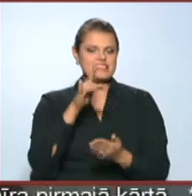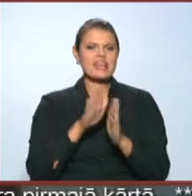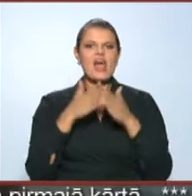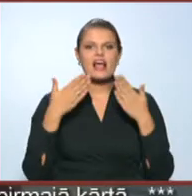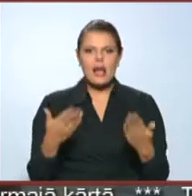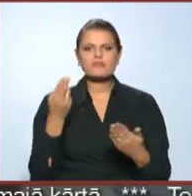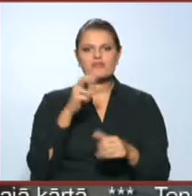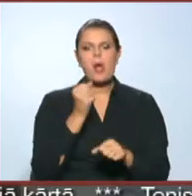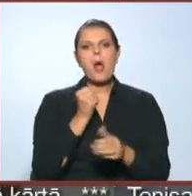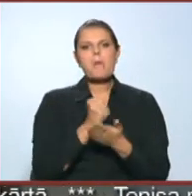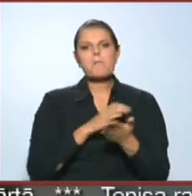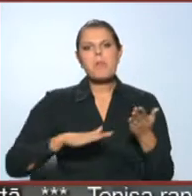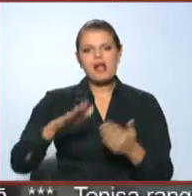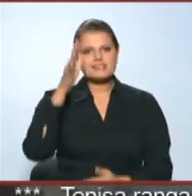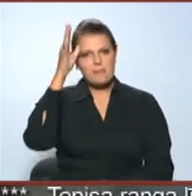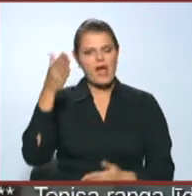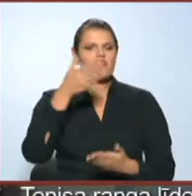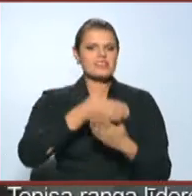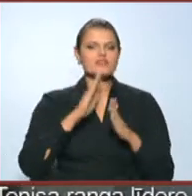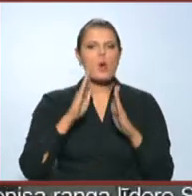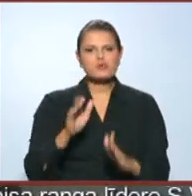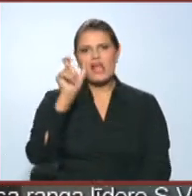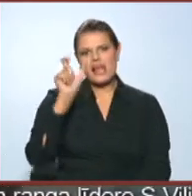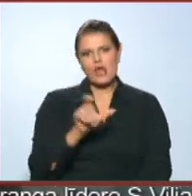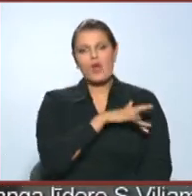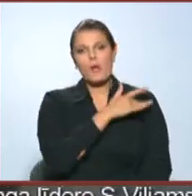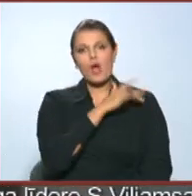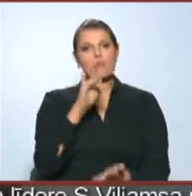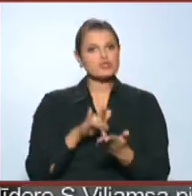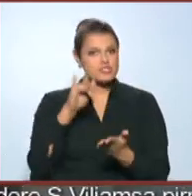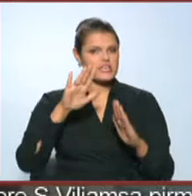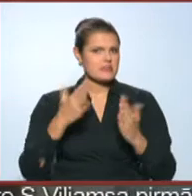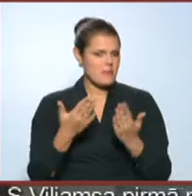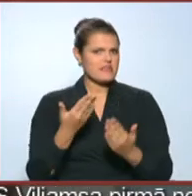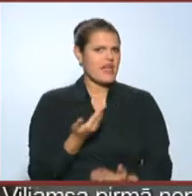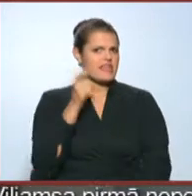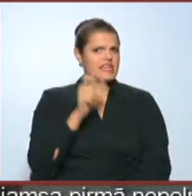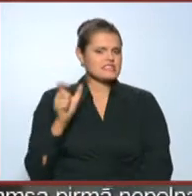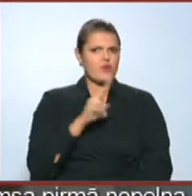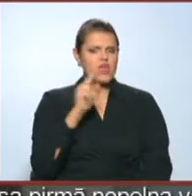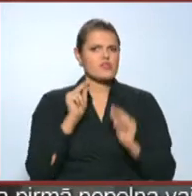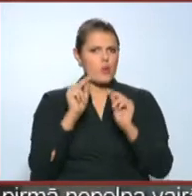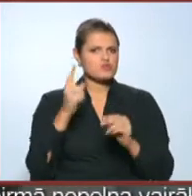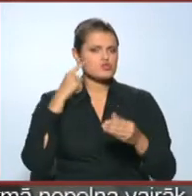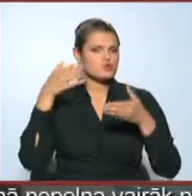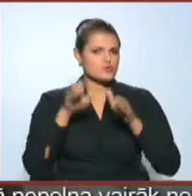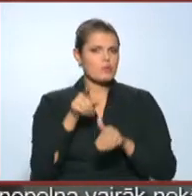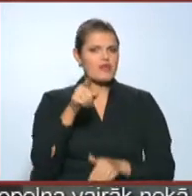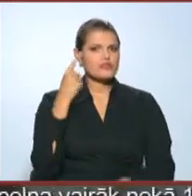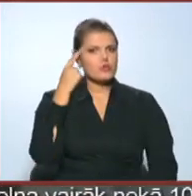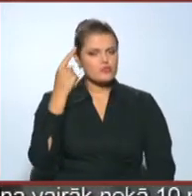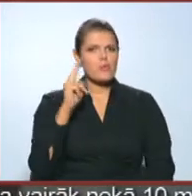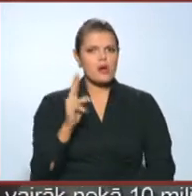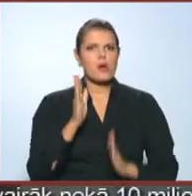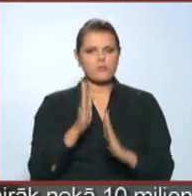pagastu pārvaldes vietā paliks klientu apkalpošanas centrs. Taču iedzīvotāji domē īsti neausticis un uzskat, ka tas ir pirmais solis ceļā uz visa